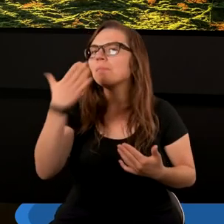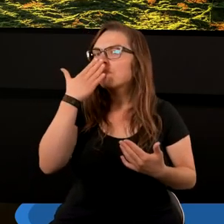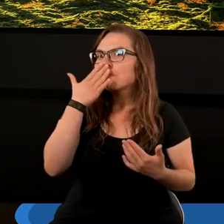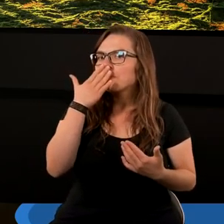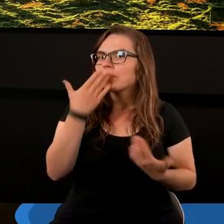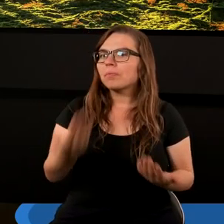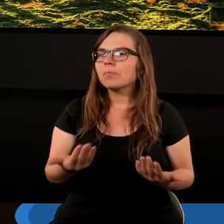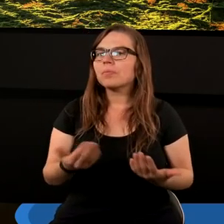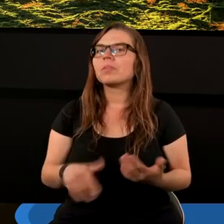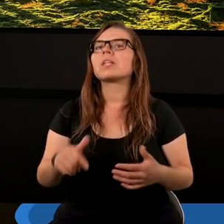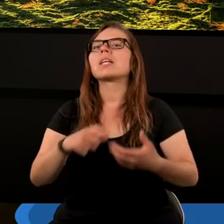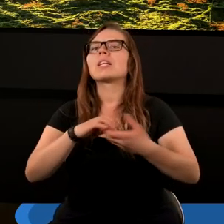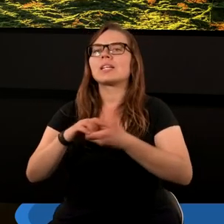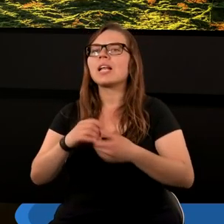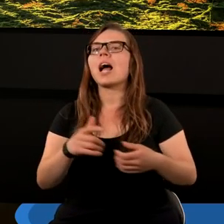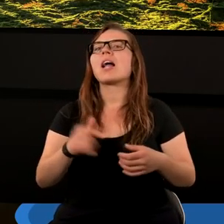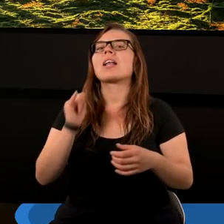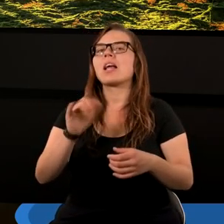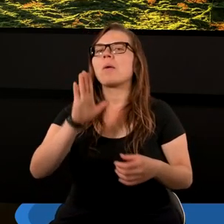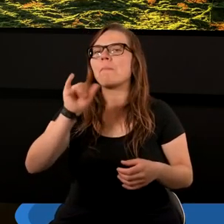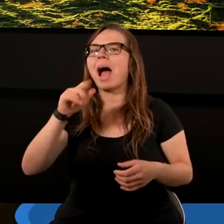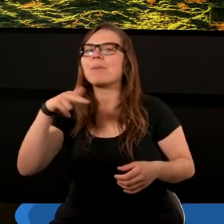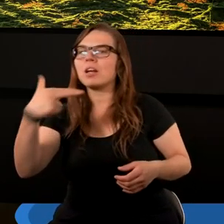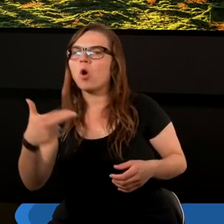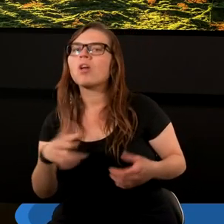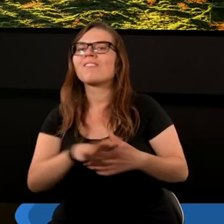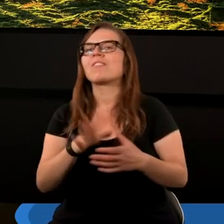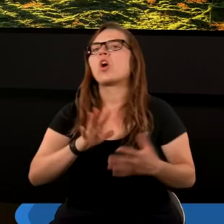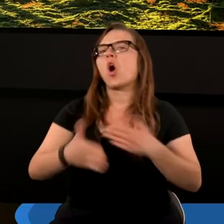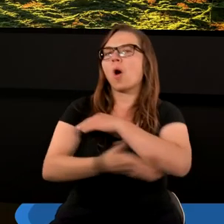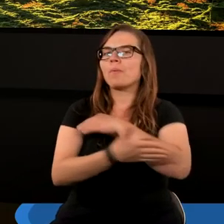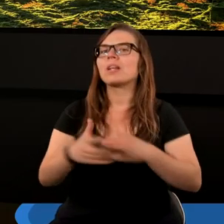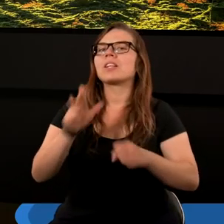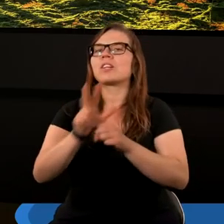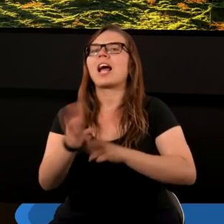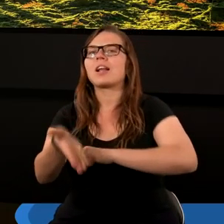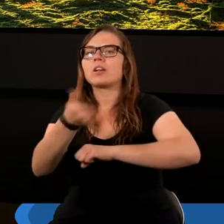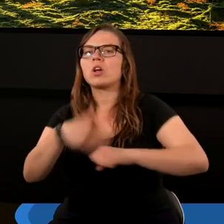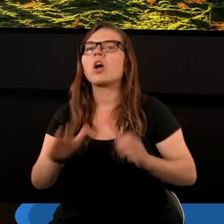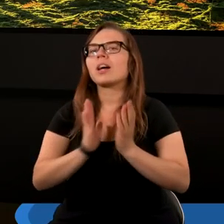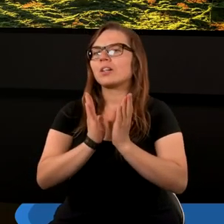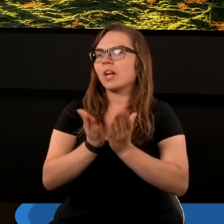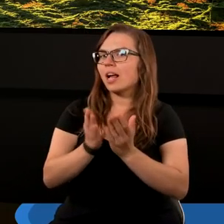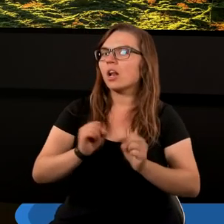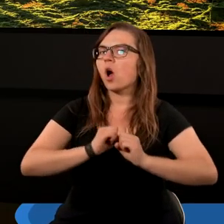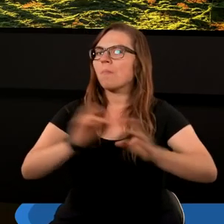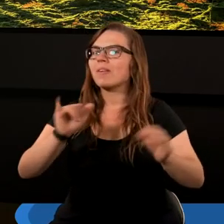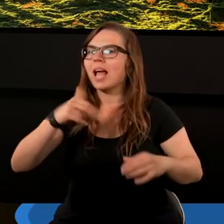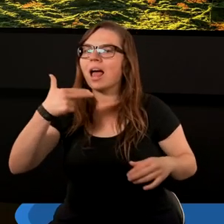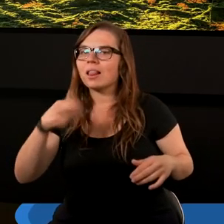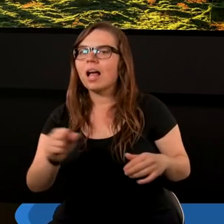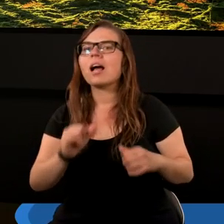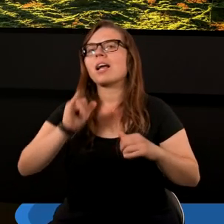Stany Zjednoczone i Babylon w oparciu o XIII rozdział Księgi Objawienia,